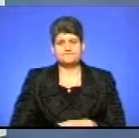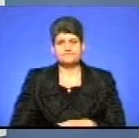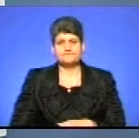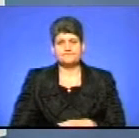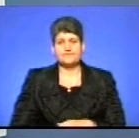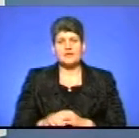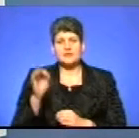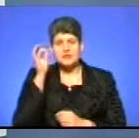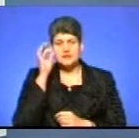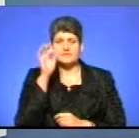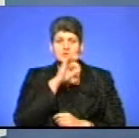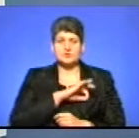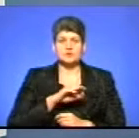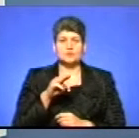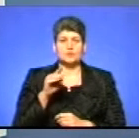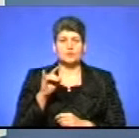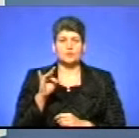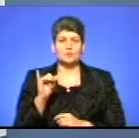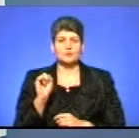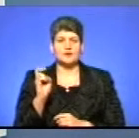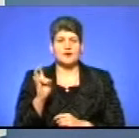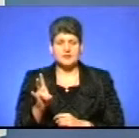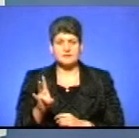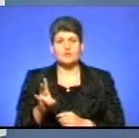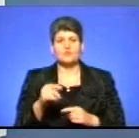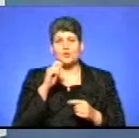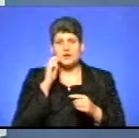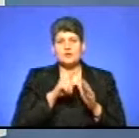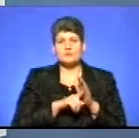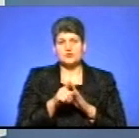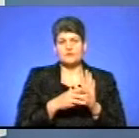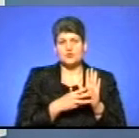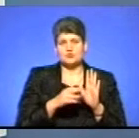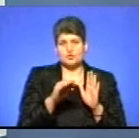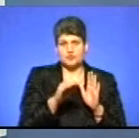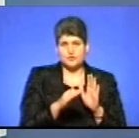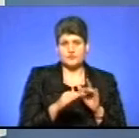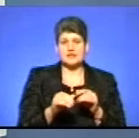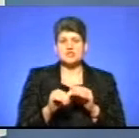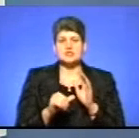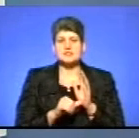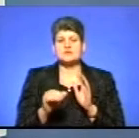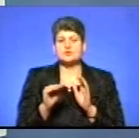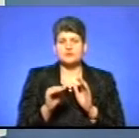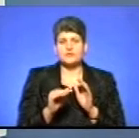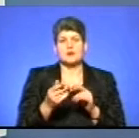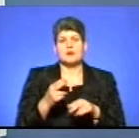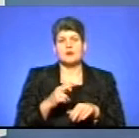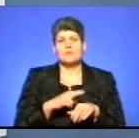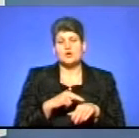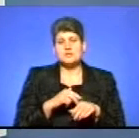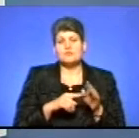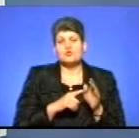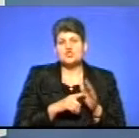Нагадаю, використовувати труками у пілотному режимі в Україні патрульні поліцейські почали 8 жовтня. А з 16 жовтня патрульна поліція